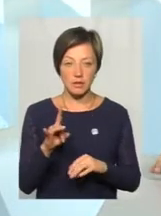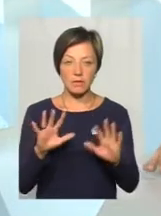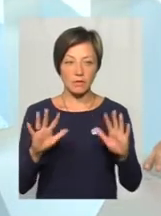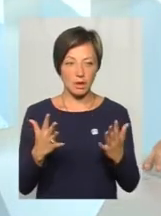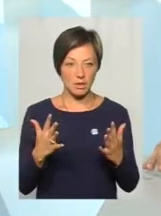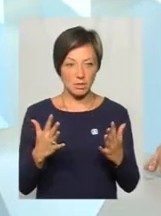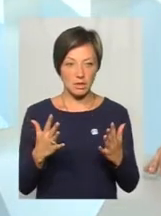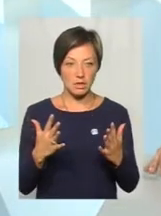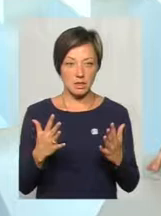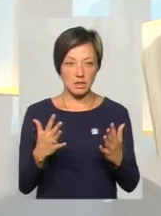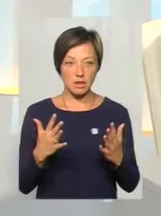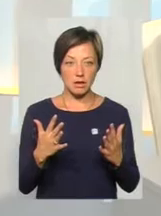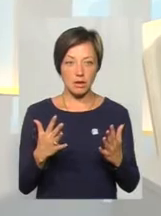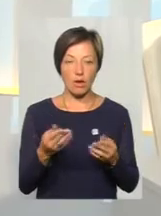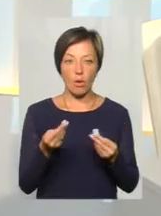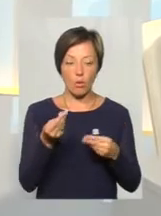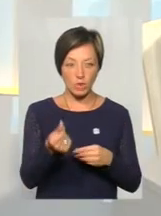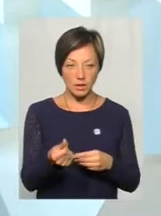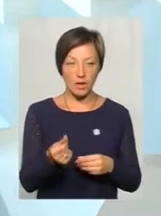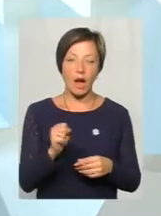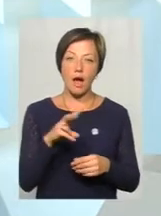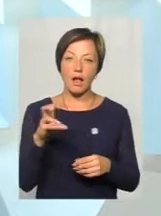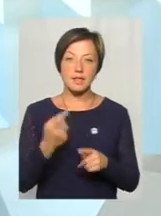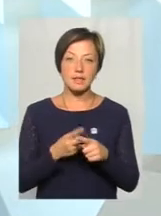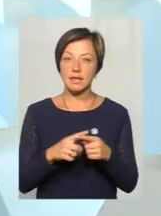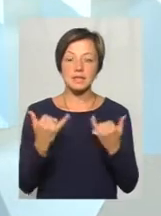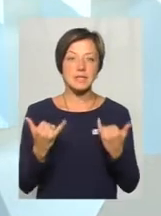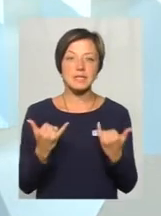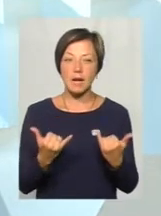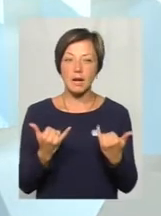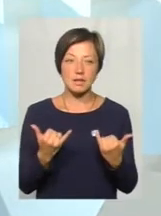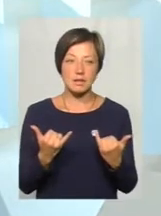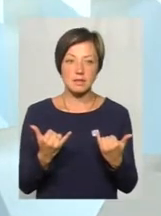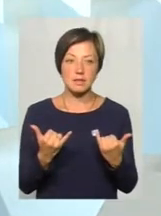разі готівки, але це буде не зараз, це буде, ну,